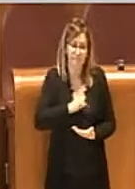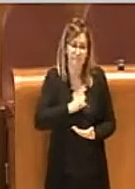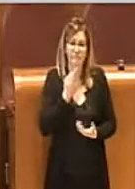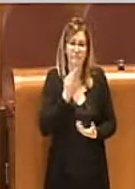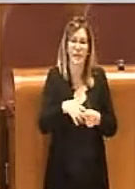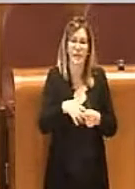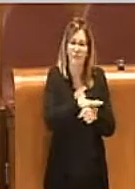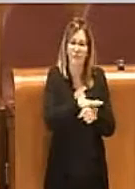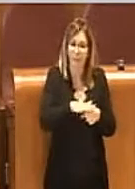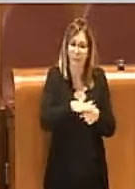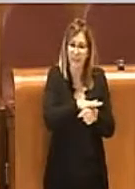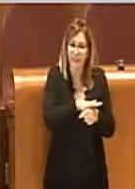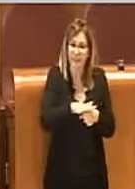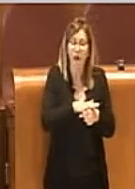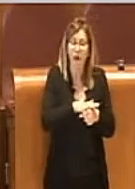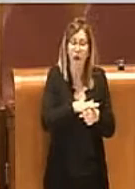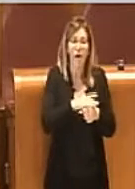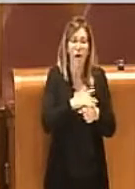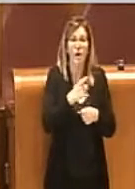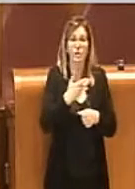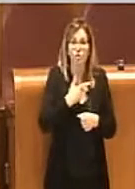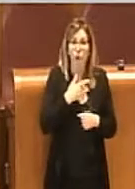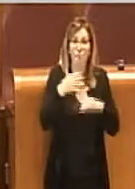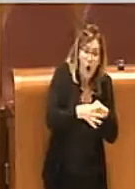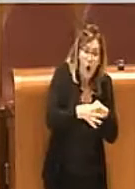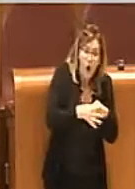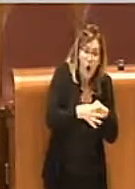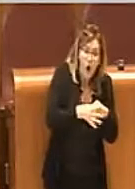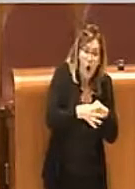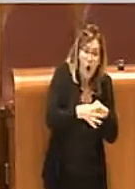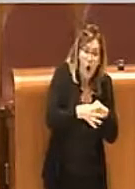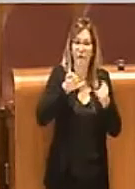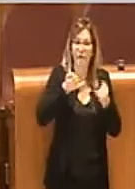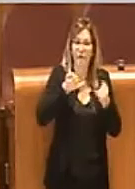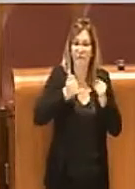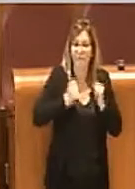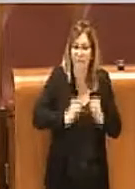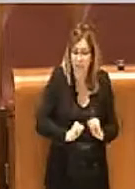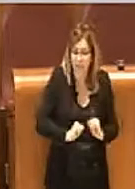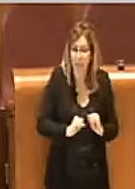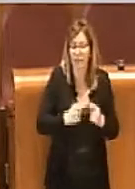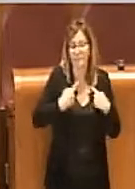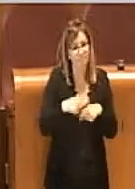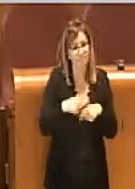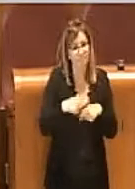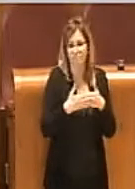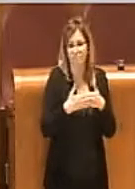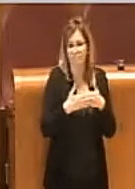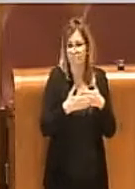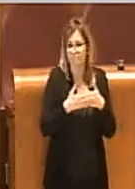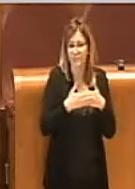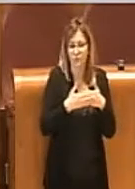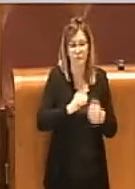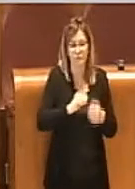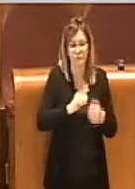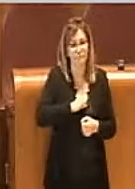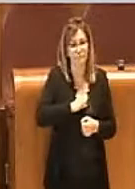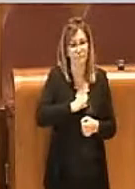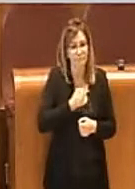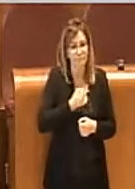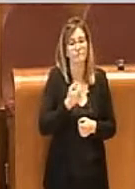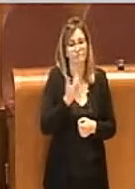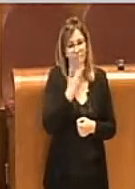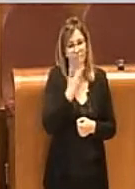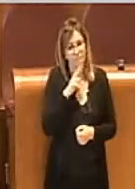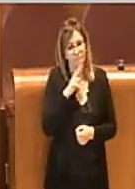visto che purtroppo ha lasciato una moglie e due figli, va tutta la nostra vicinanza. Ecco, questo è un messaggio che volevo dare